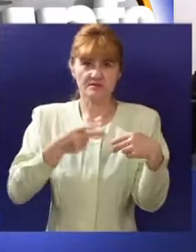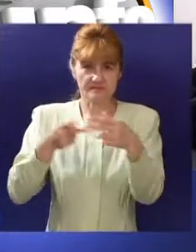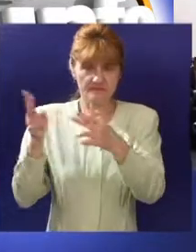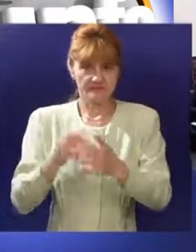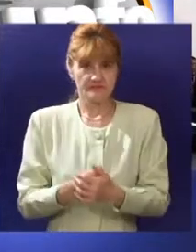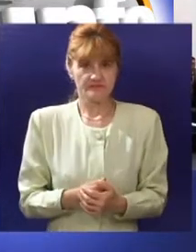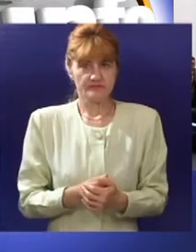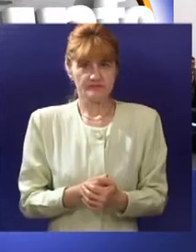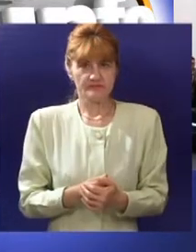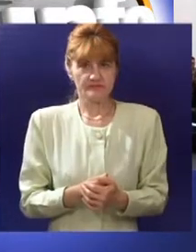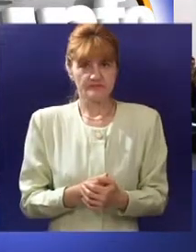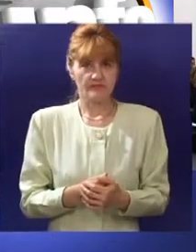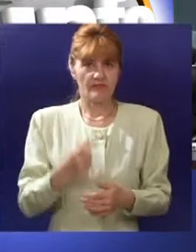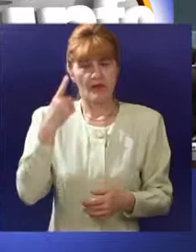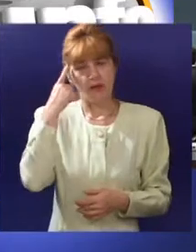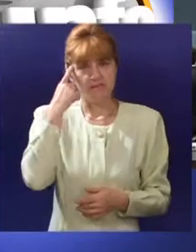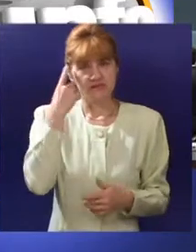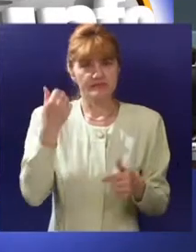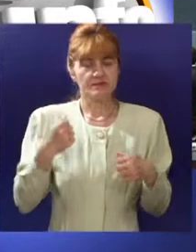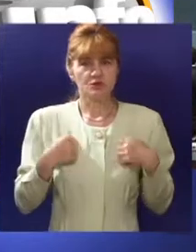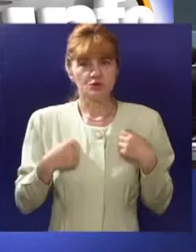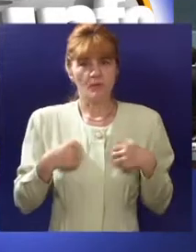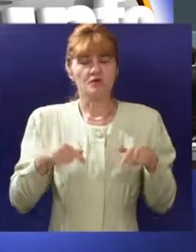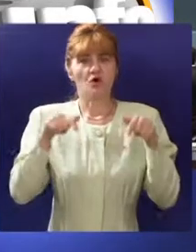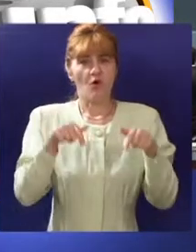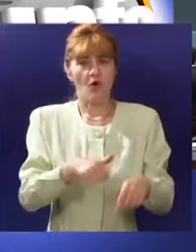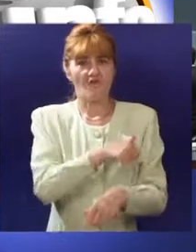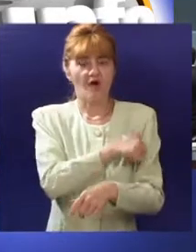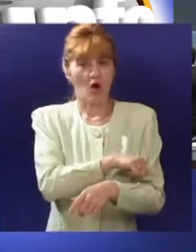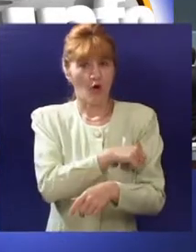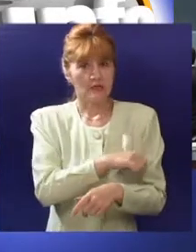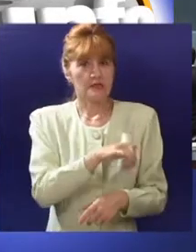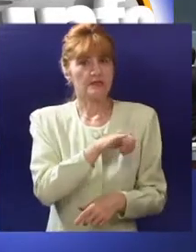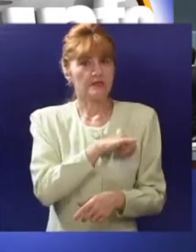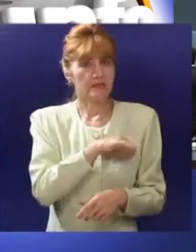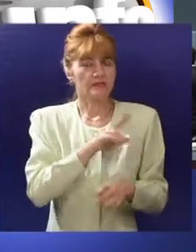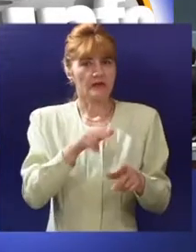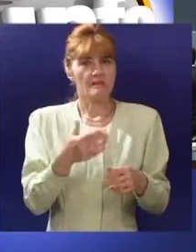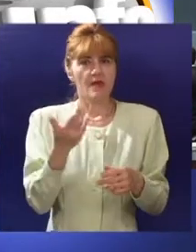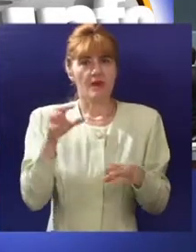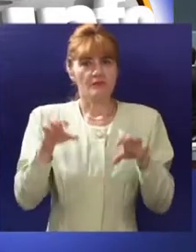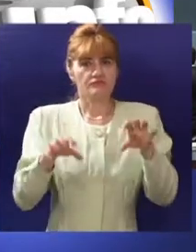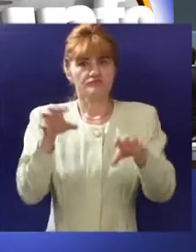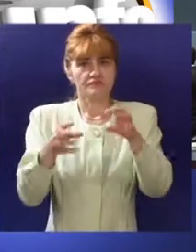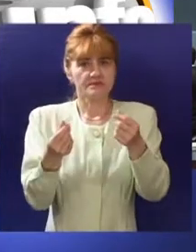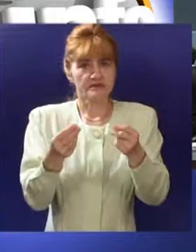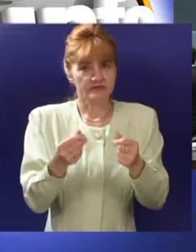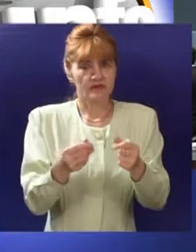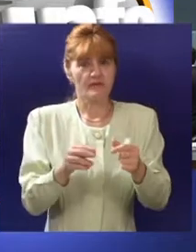sporazume o slobodnoj trgovini. Mislim da je Subotica ove godine posebno interesantna, sa ponudom, jer